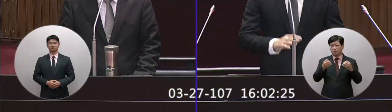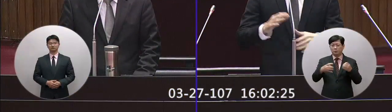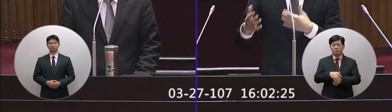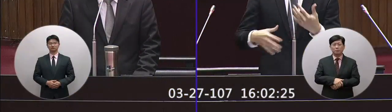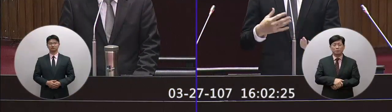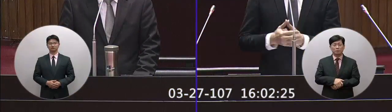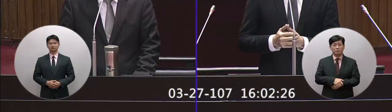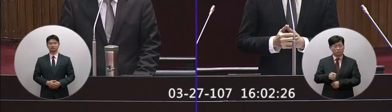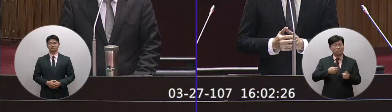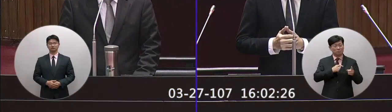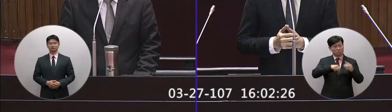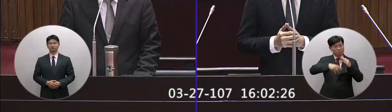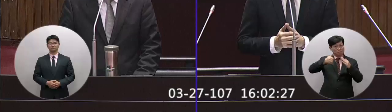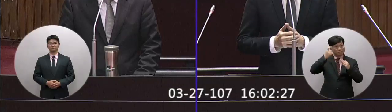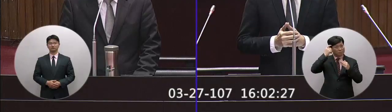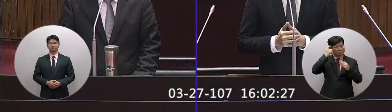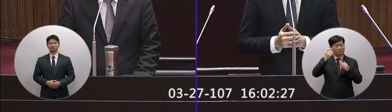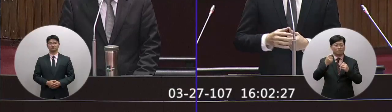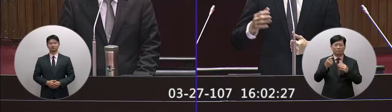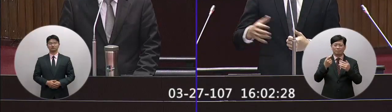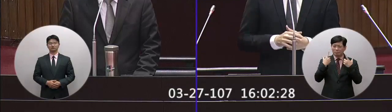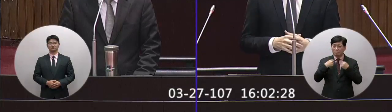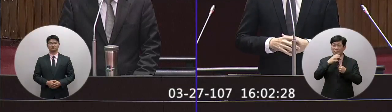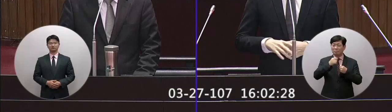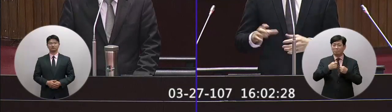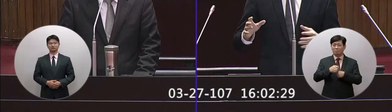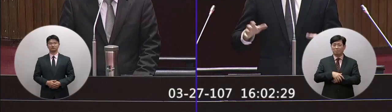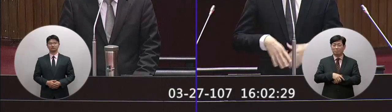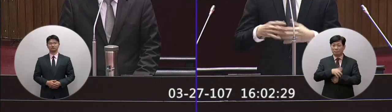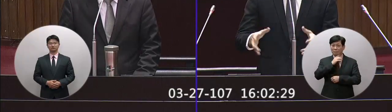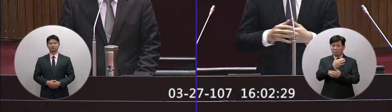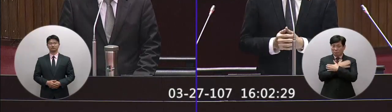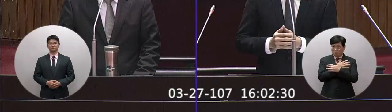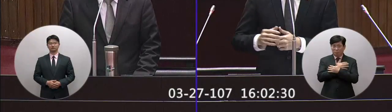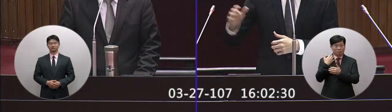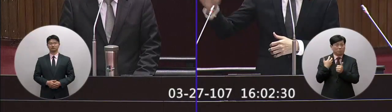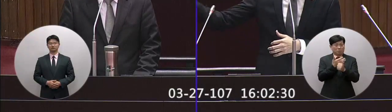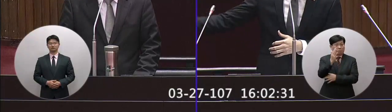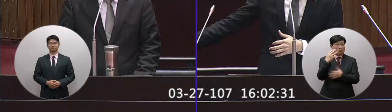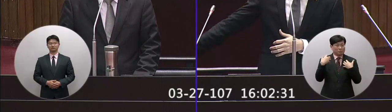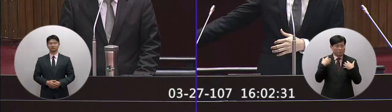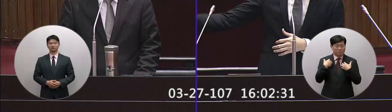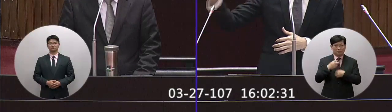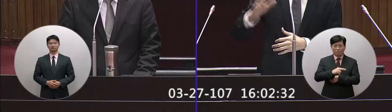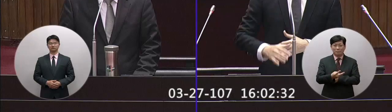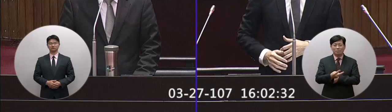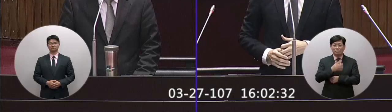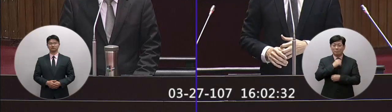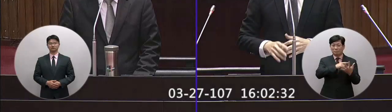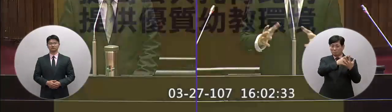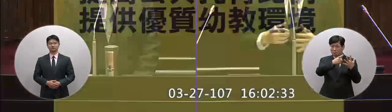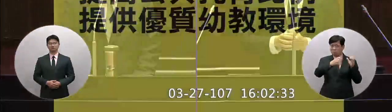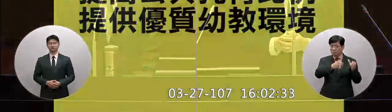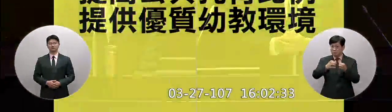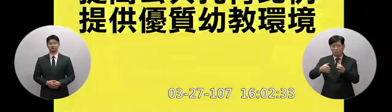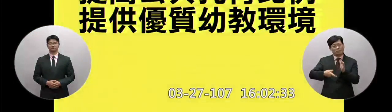像議長你的想法應該是你想說這個公共的部份如果是我們一間一間